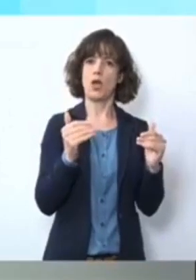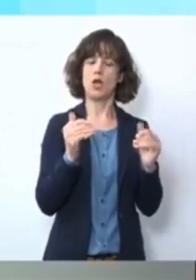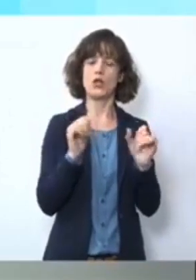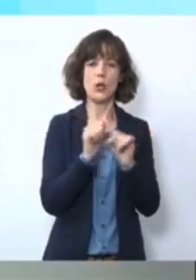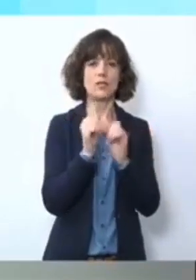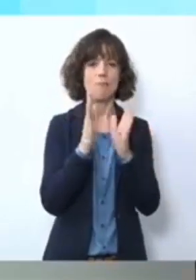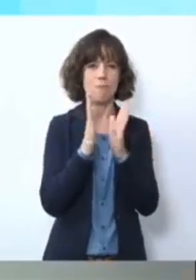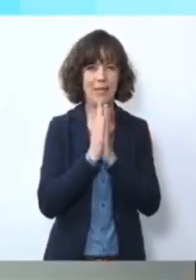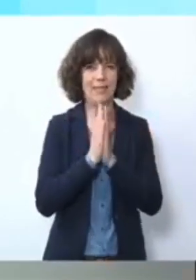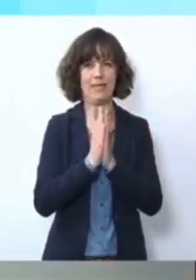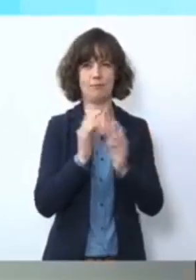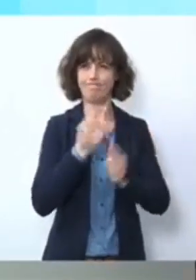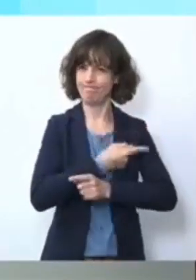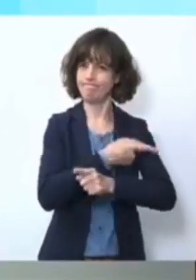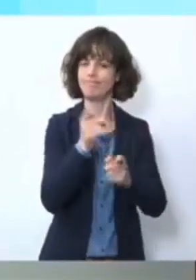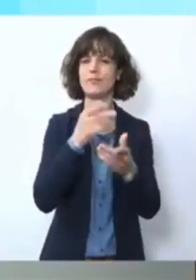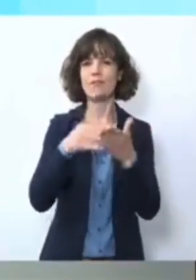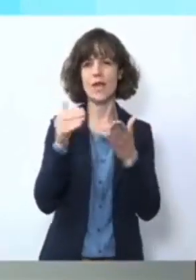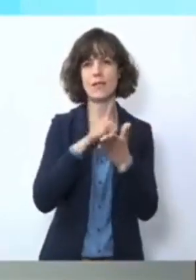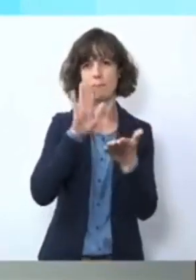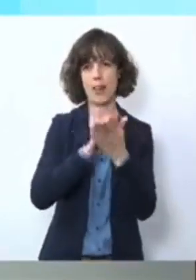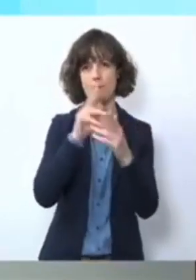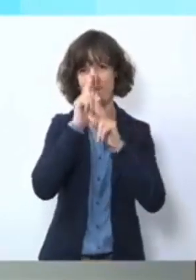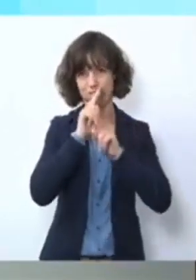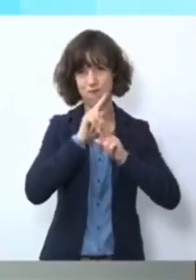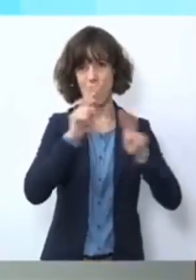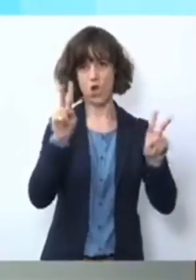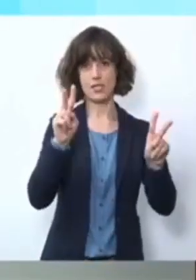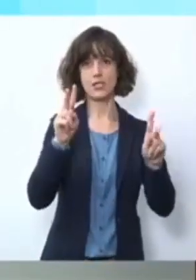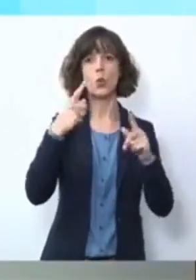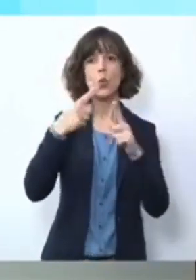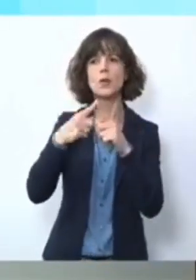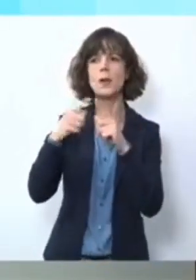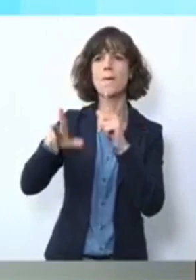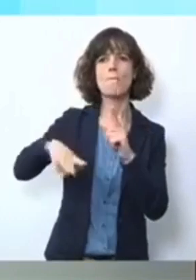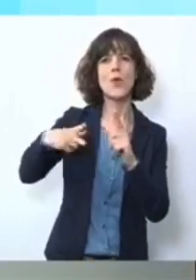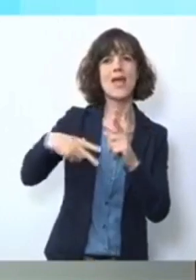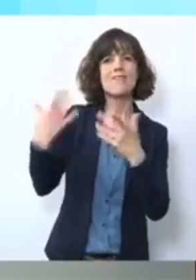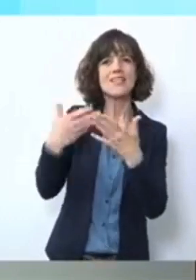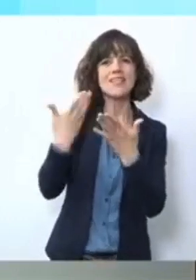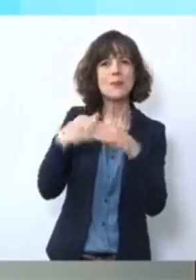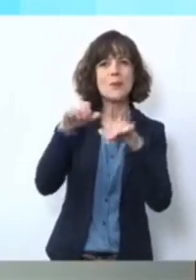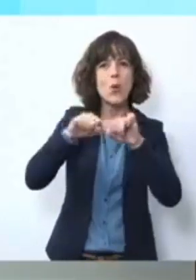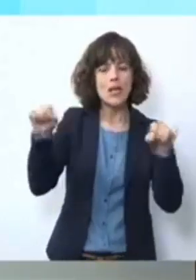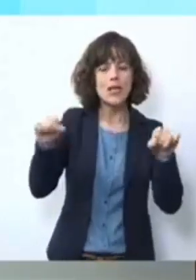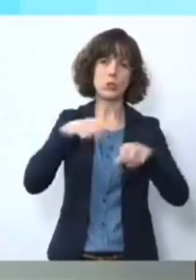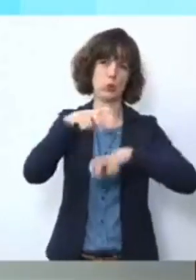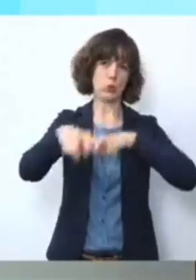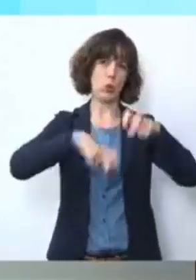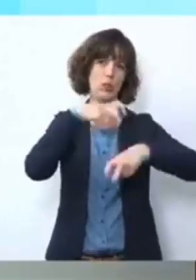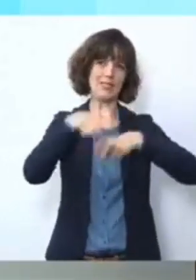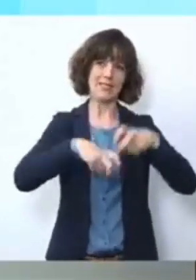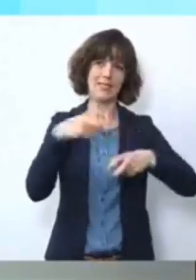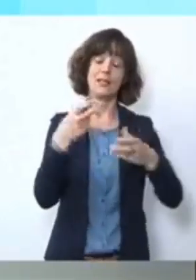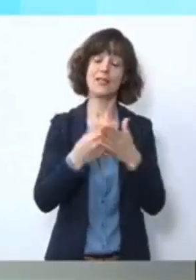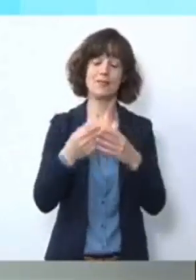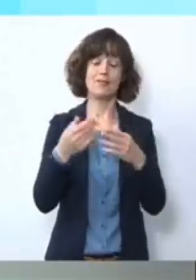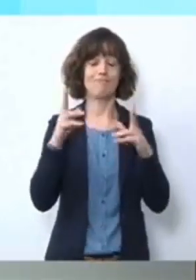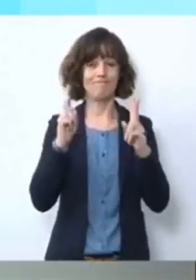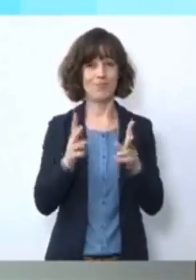vorsichtig und nutzen wir auch die modernen Möglichkeiten. Deswegen bin ich sehr, sehr froh, dass wir hier im